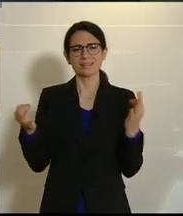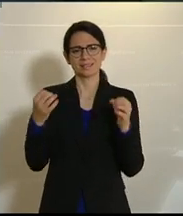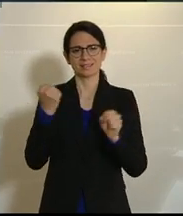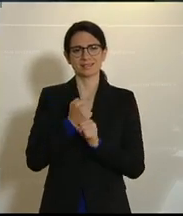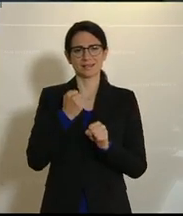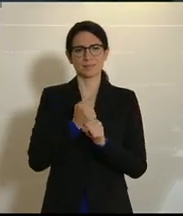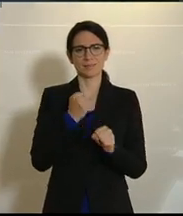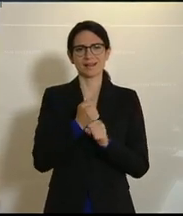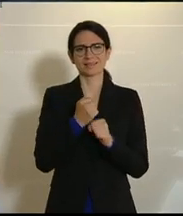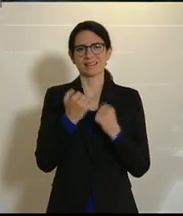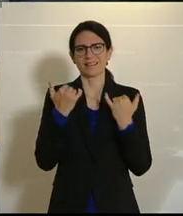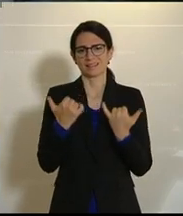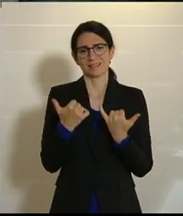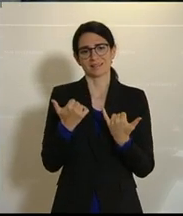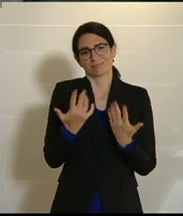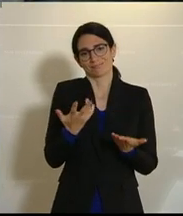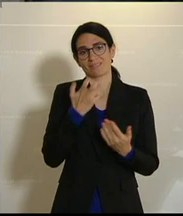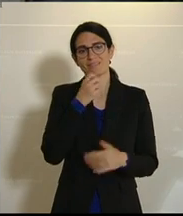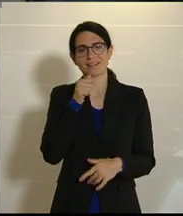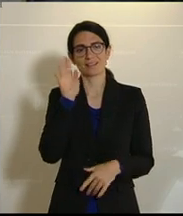Und ich weiß, dass Sie das jetzt nicht hören wollen.